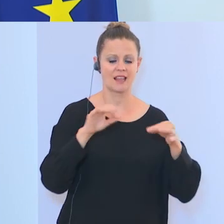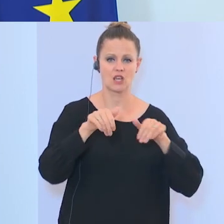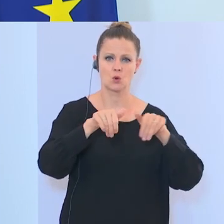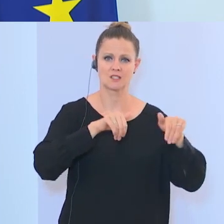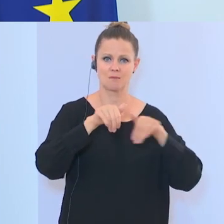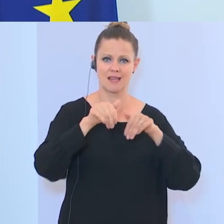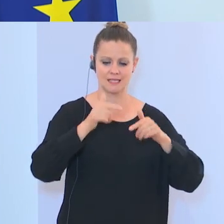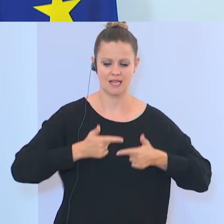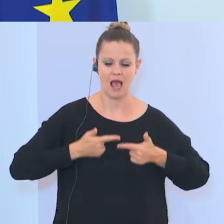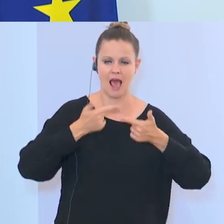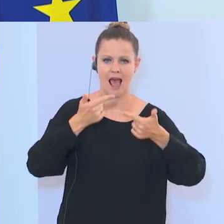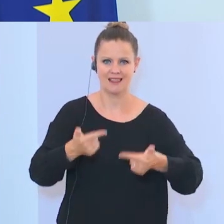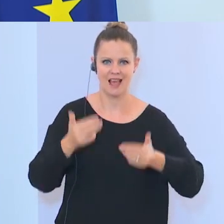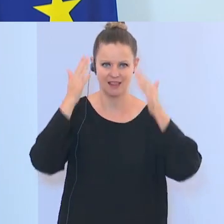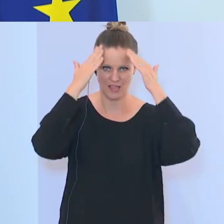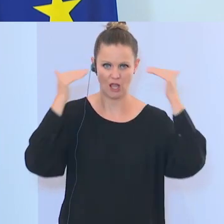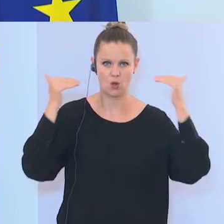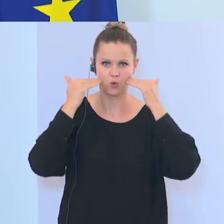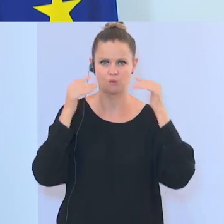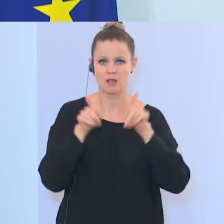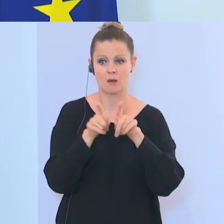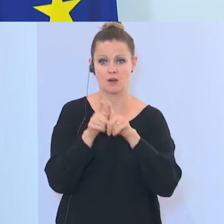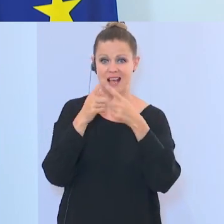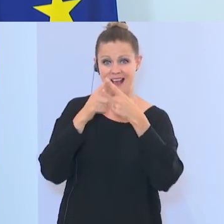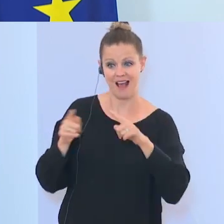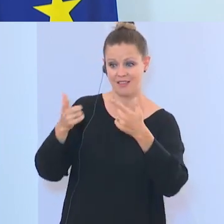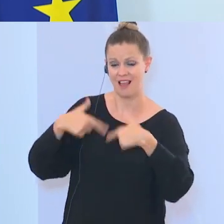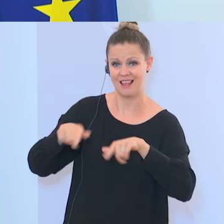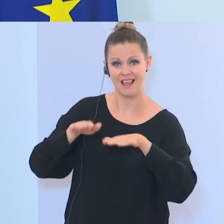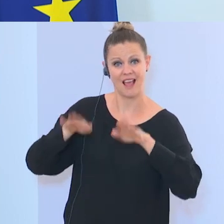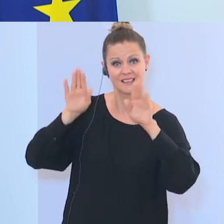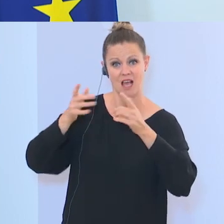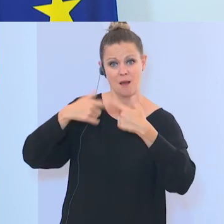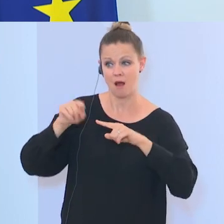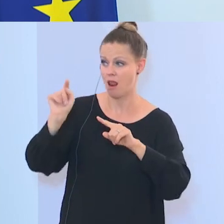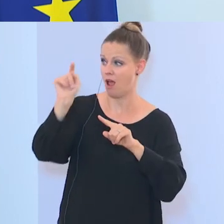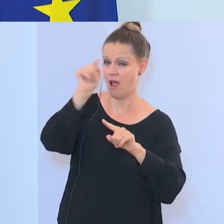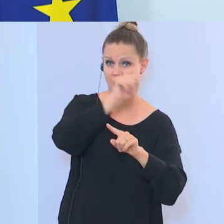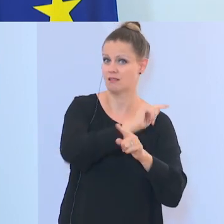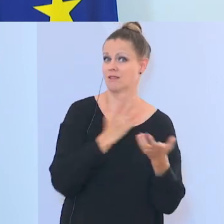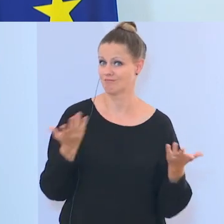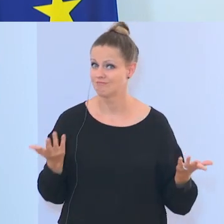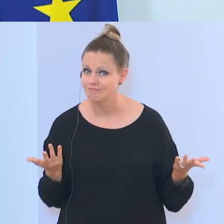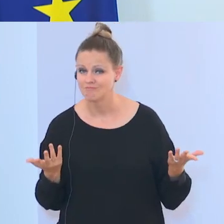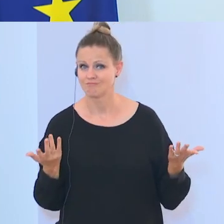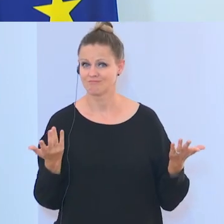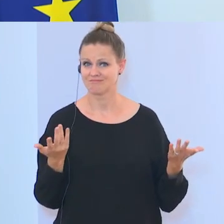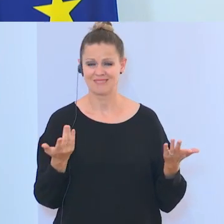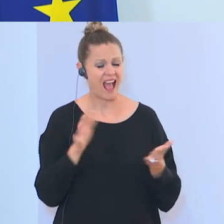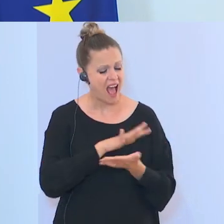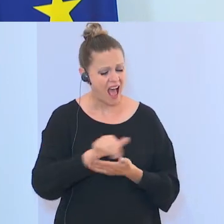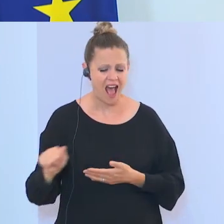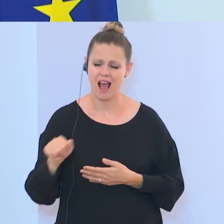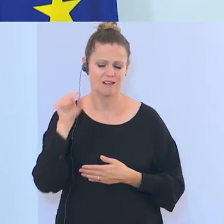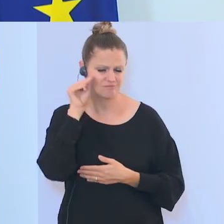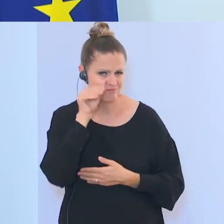in Ägypten, aber auch in anderen Ländern, islamischen Ländern, die alle dieselbe, also beklagen alle,